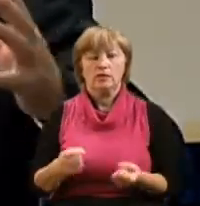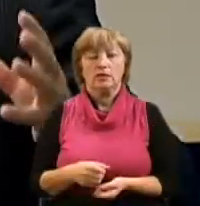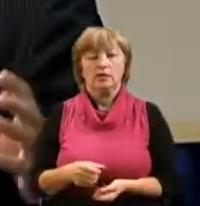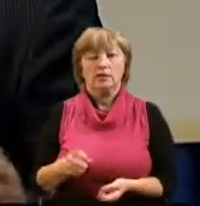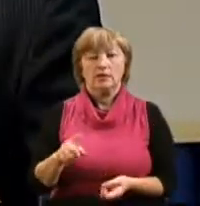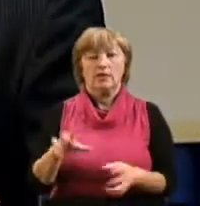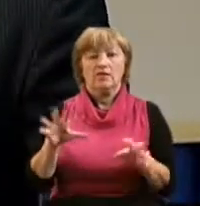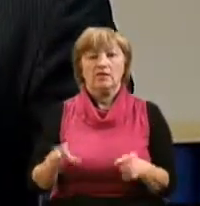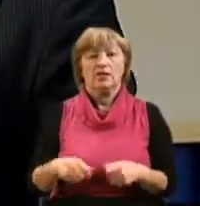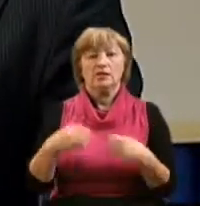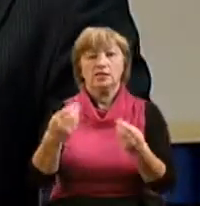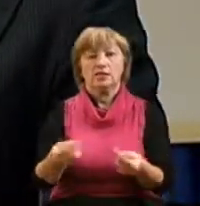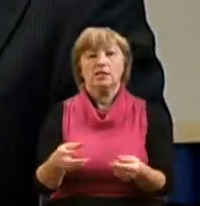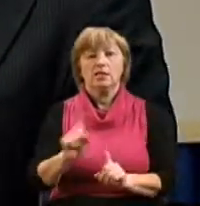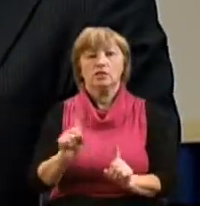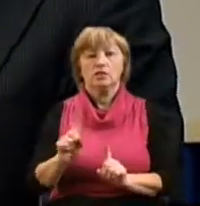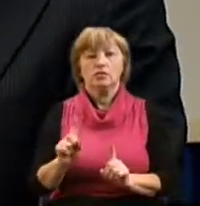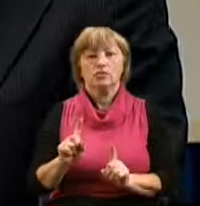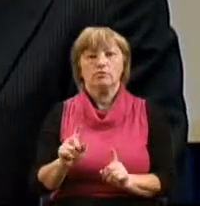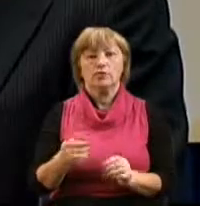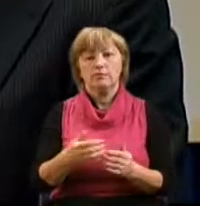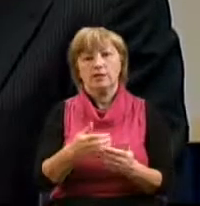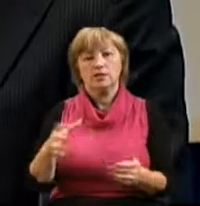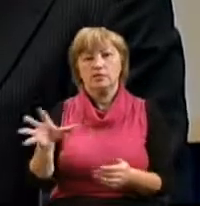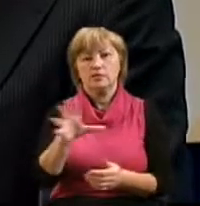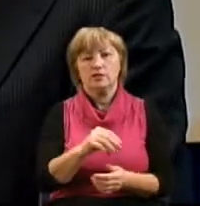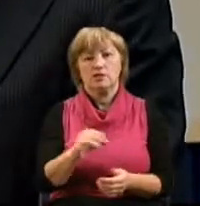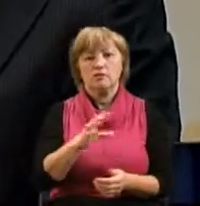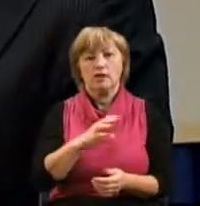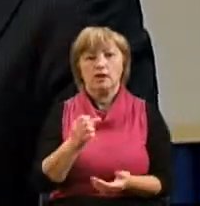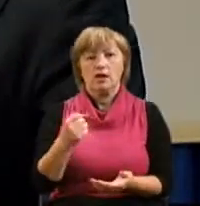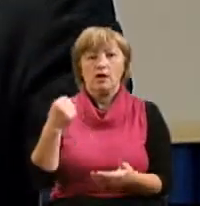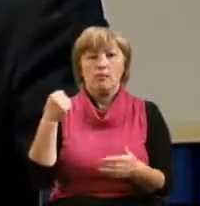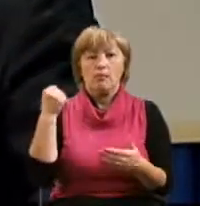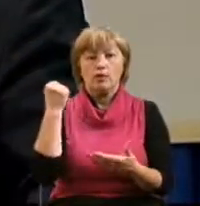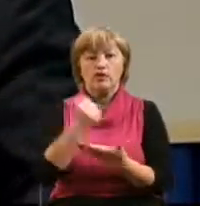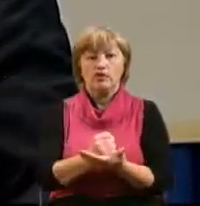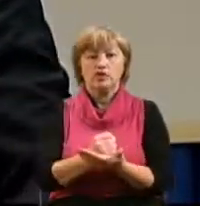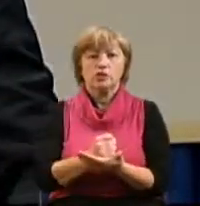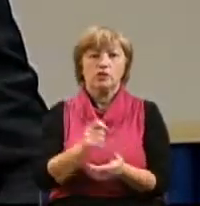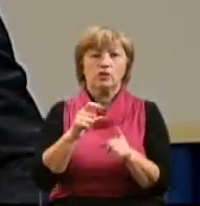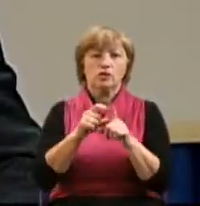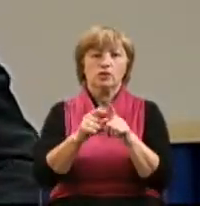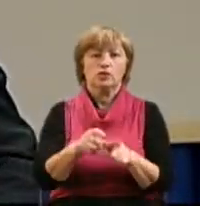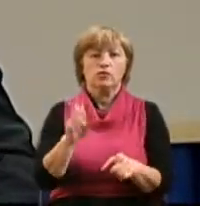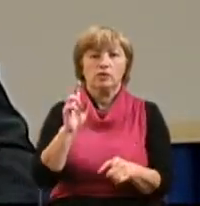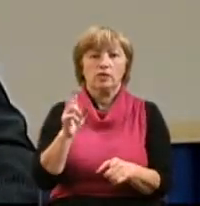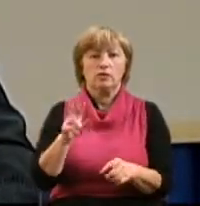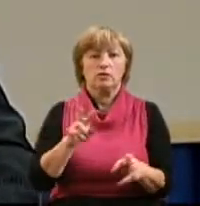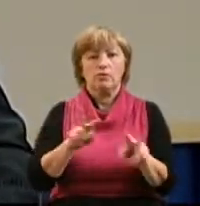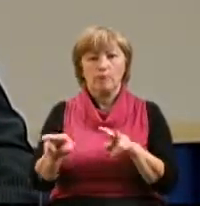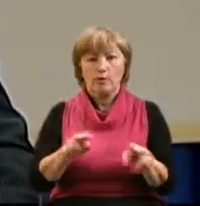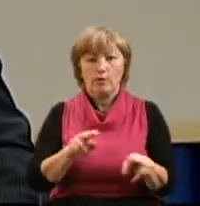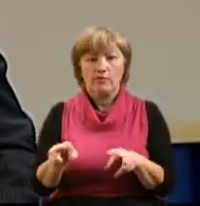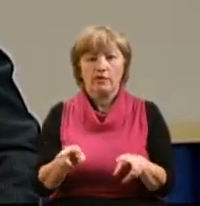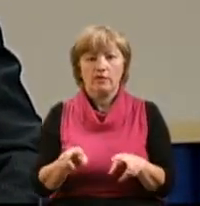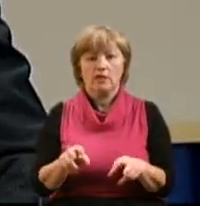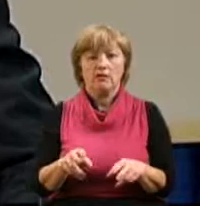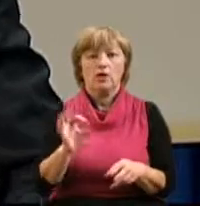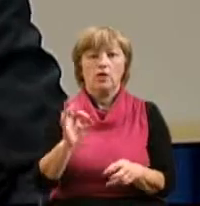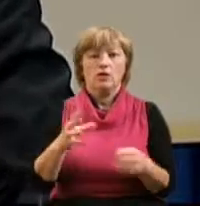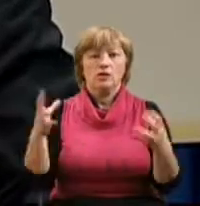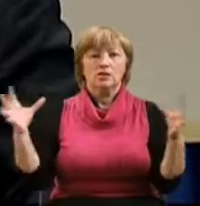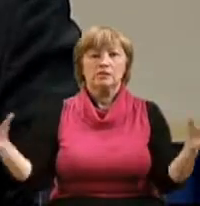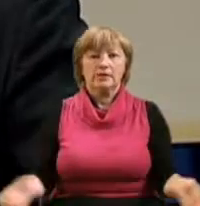власть, она дана была для того, чтобы, прежде всего, было подтверждено то Слово, которое они проповедовали, о